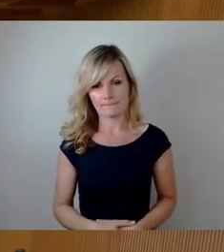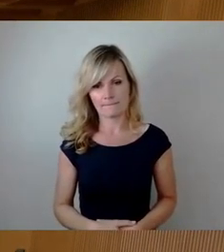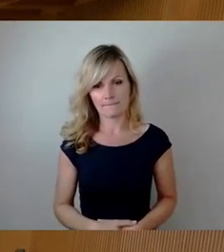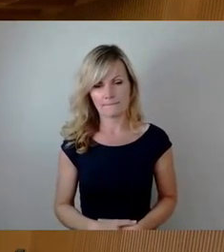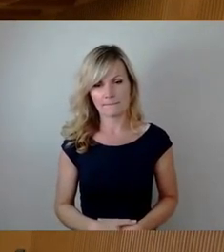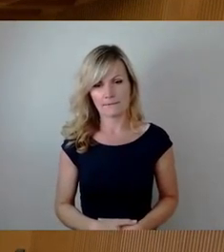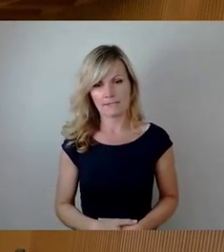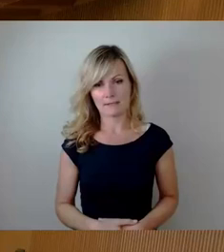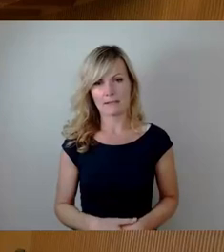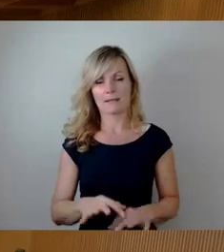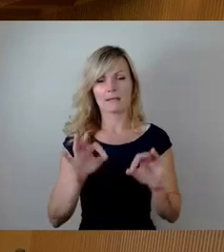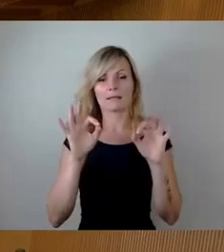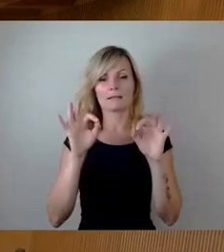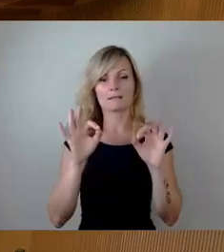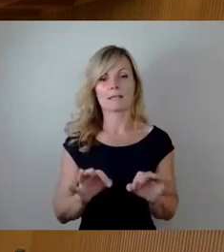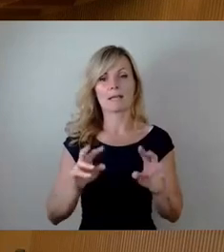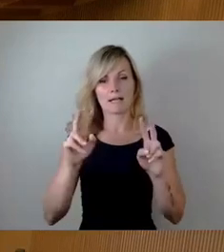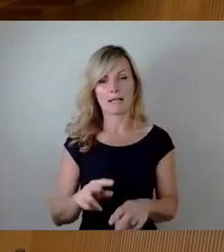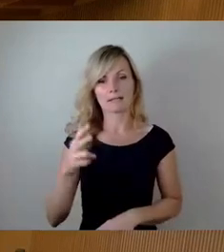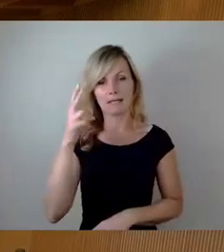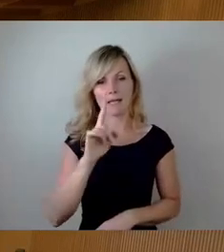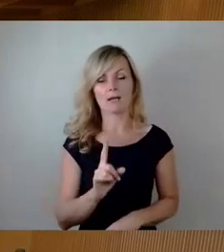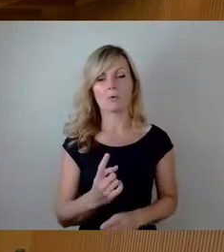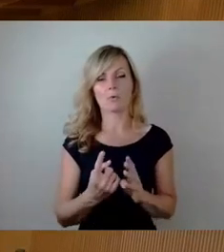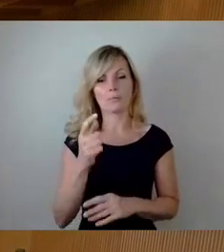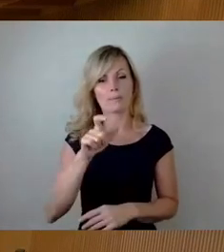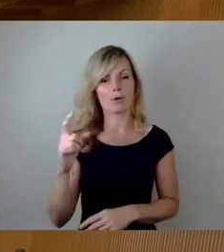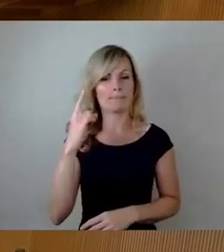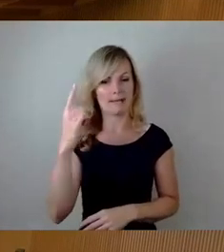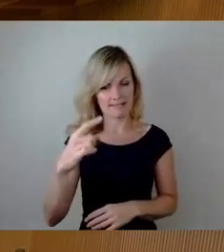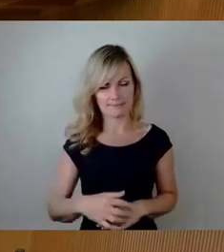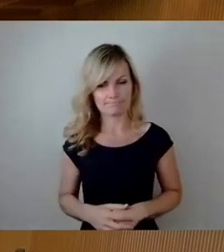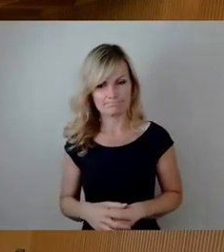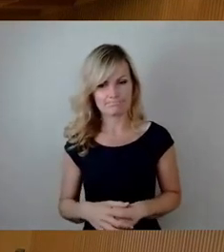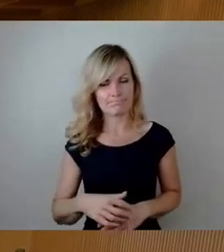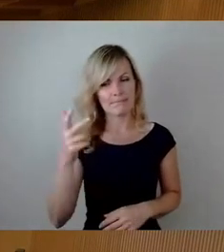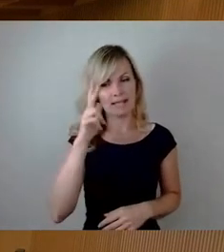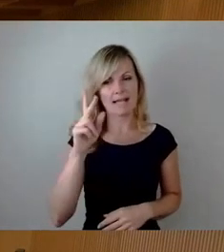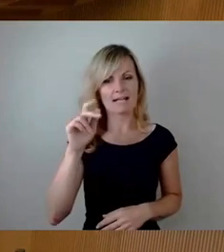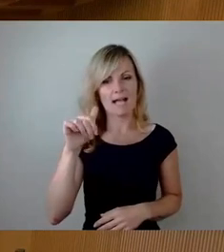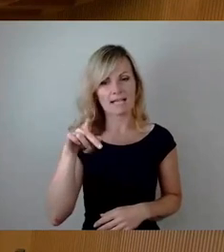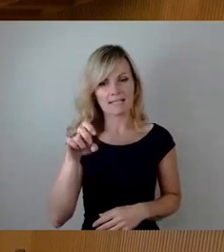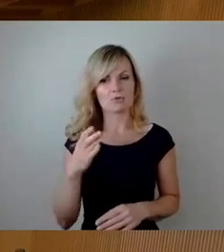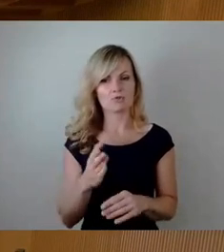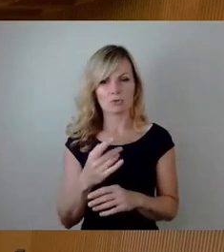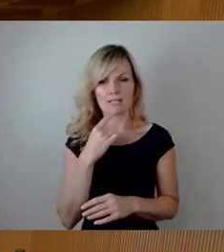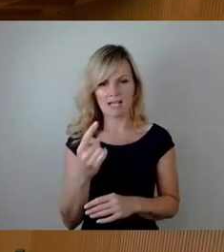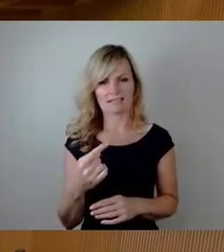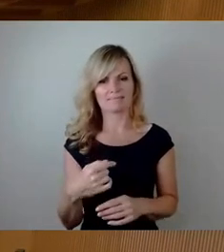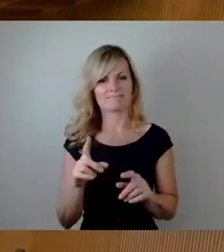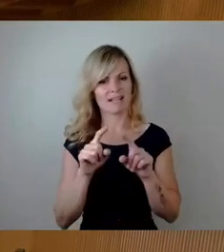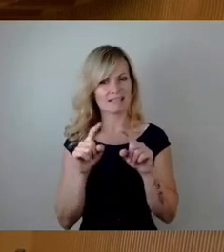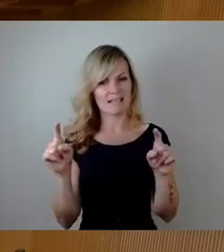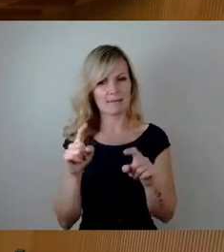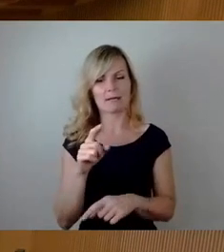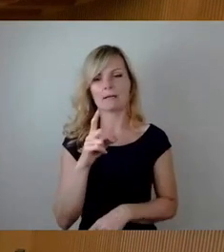Sehr geehrter Herr Oberbürgermeister, der Herr Karten hat ja schon mal das Thema Flutrinnen und die Konzerte daran angesprochen. Erstmal schön,